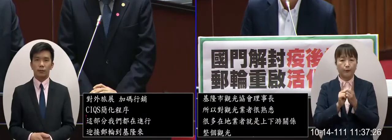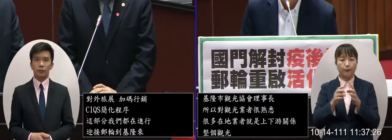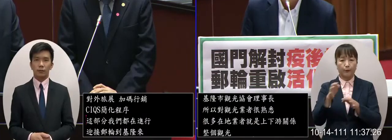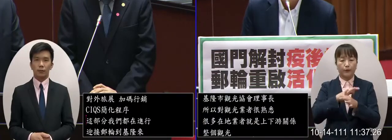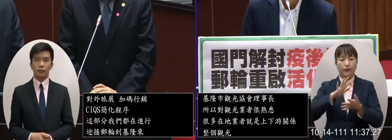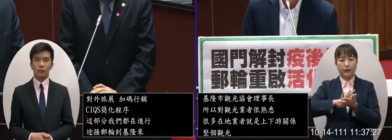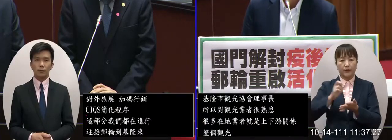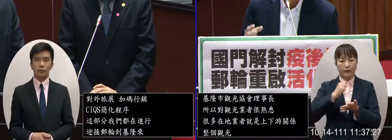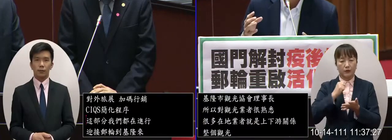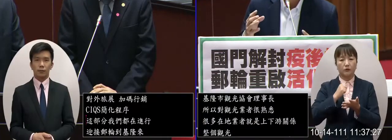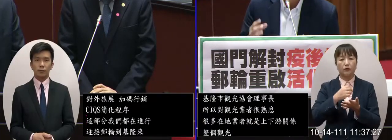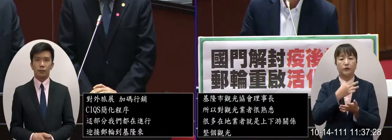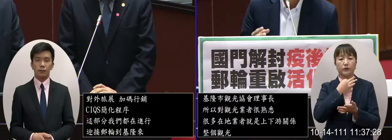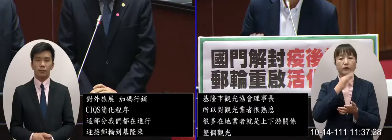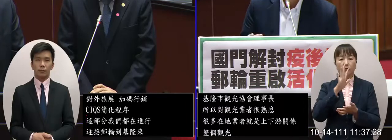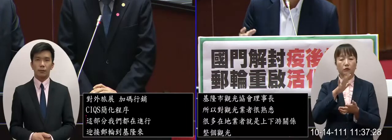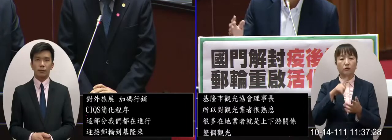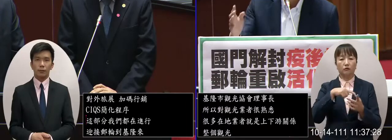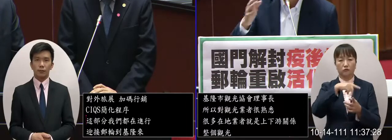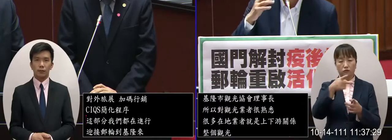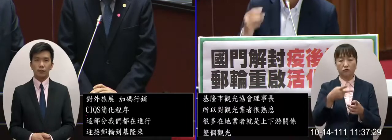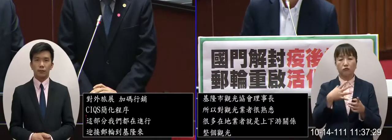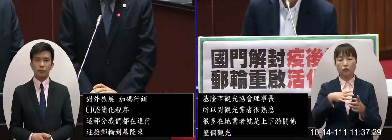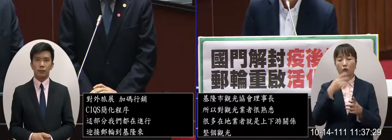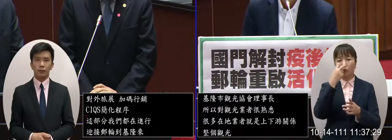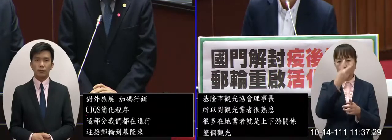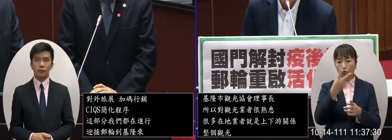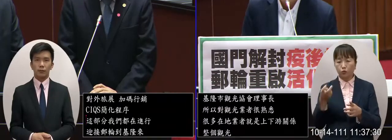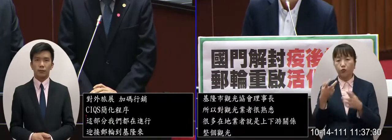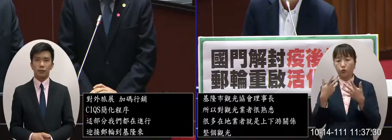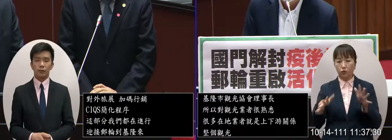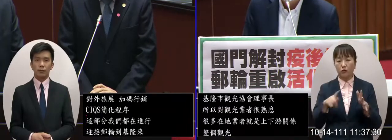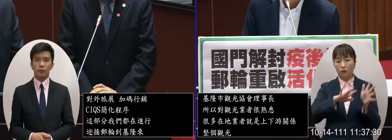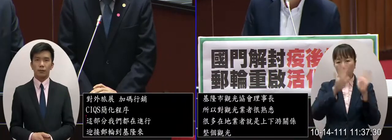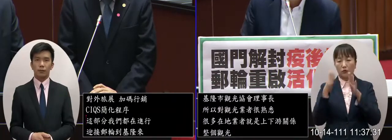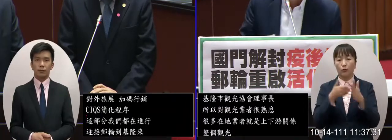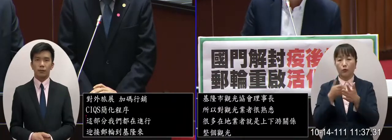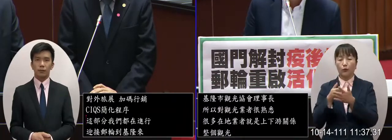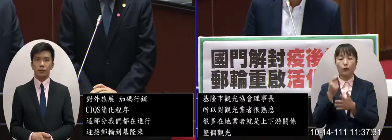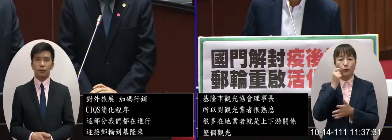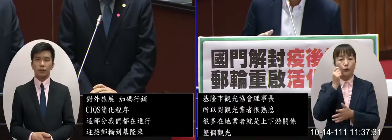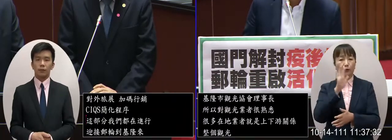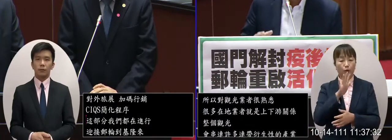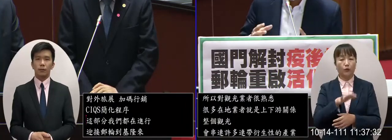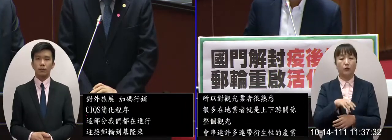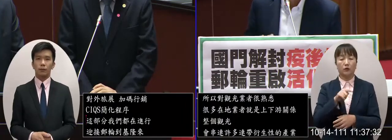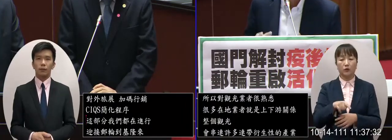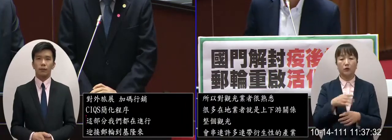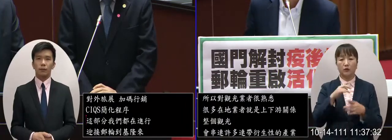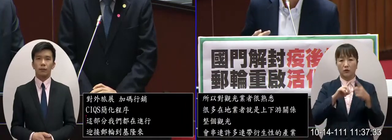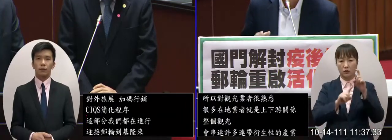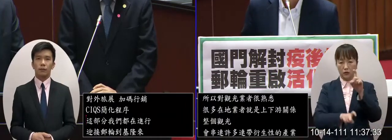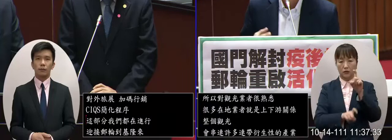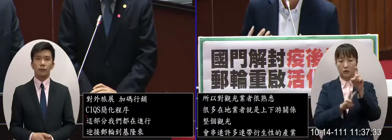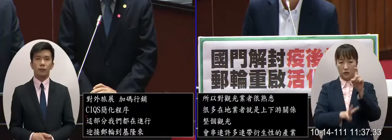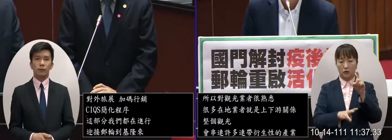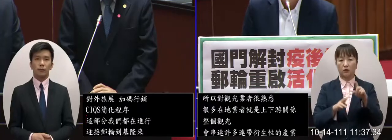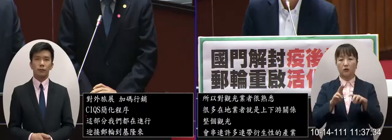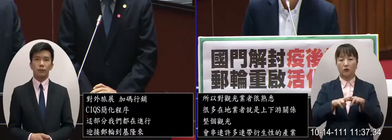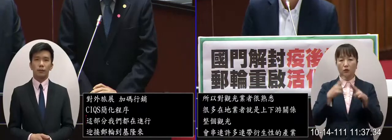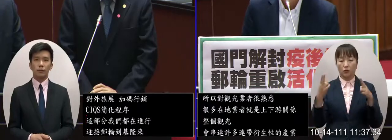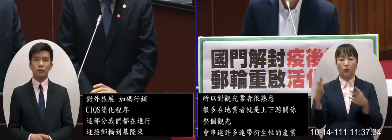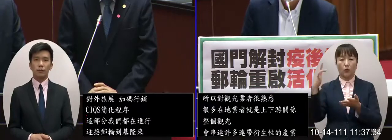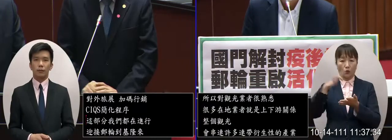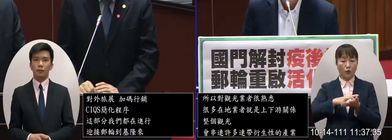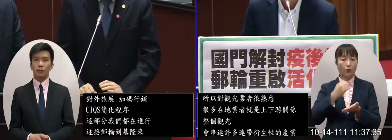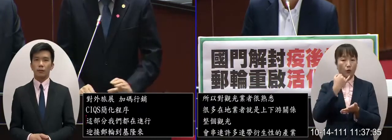經營壓力跟成本我想部長跟院長到很多地方視察應該都了解這樣的一個狀況所以當我們10月13號國門開放